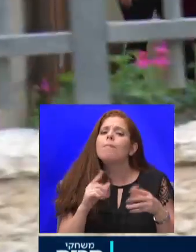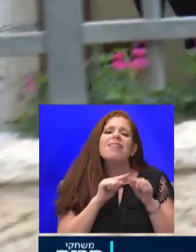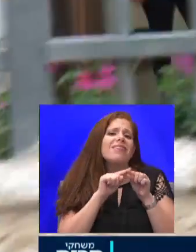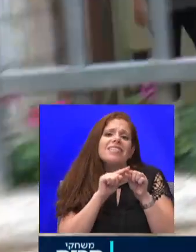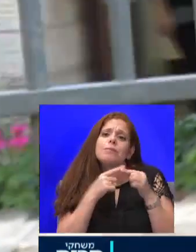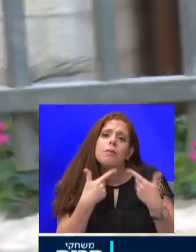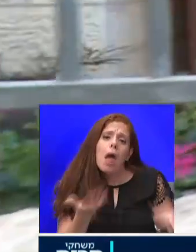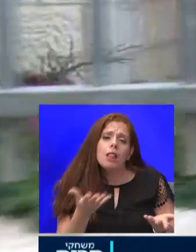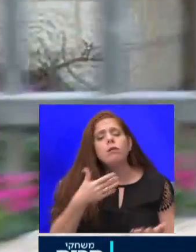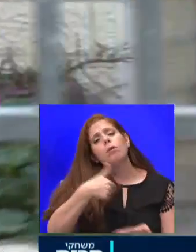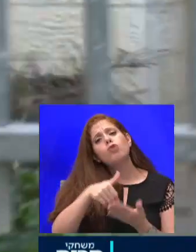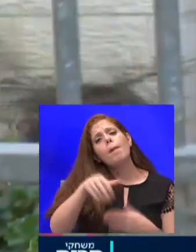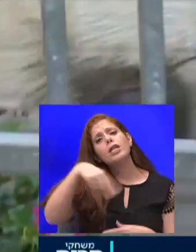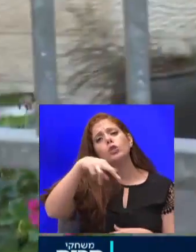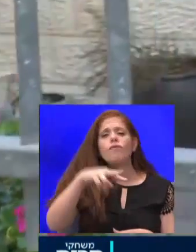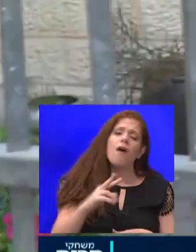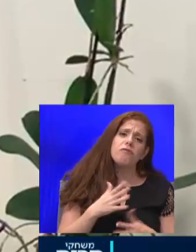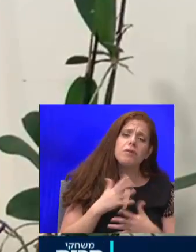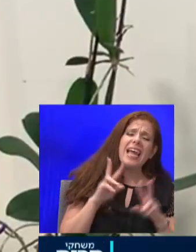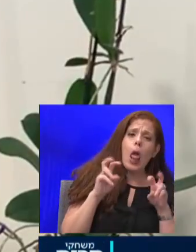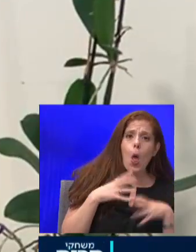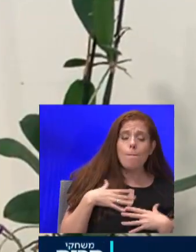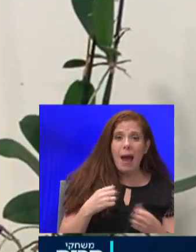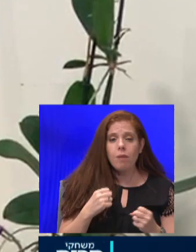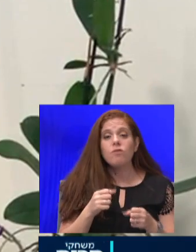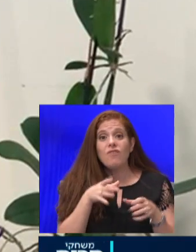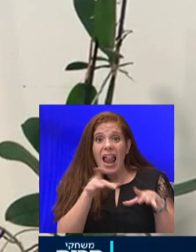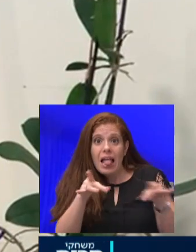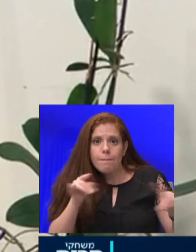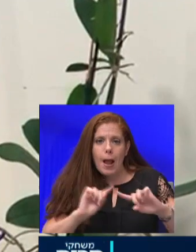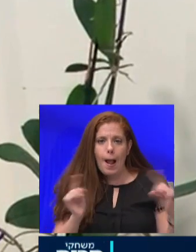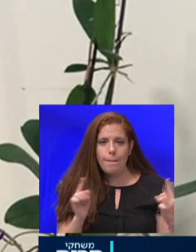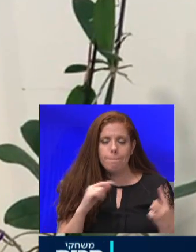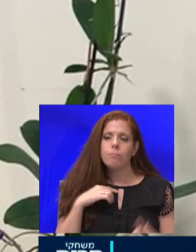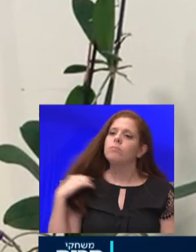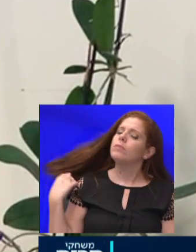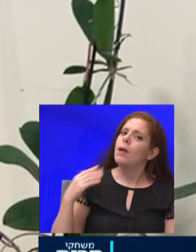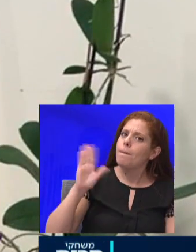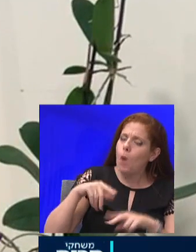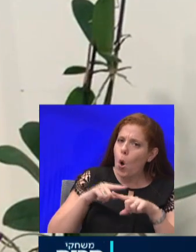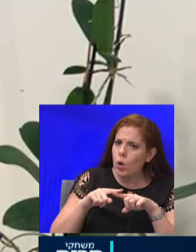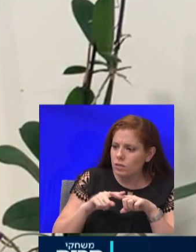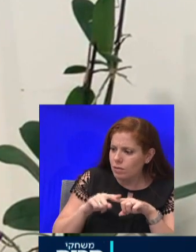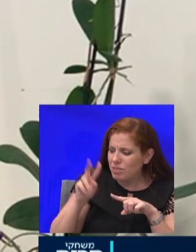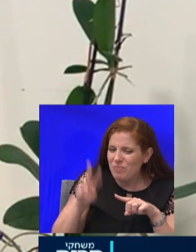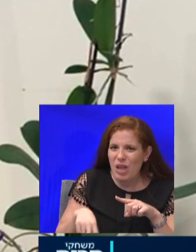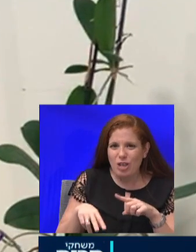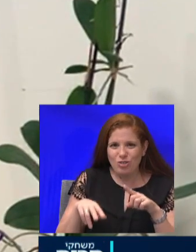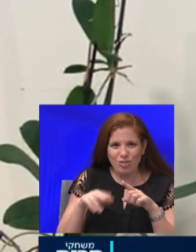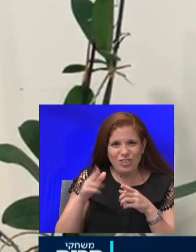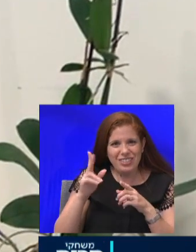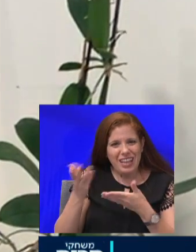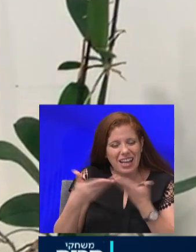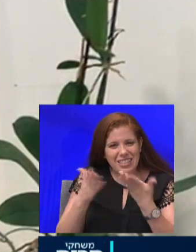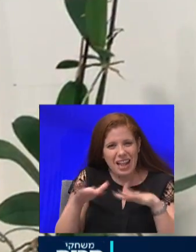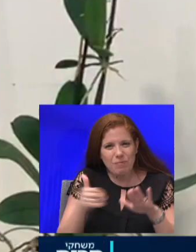ולהדביק מבלי לדעת שהם חולים הם פחות תסמינים פחות סימפטומטיים יחסית לילדים גדולים יותר מעל גיל עשר